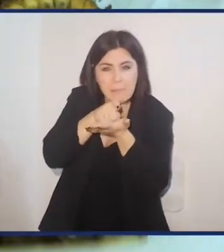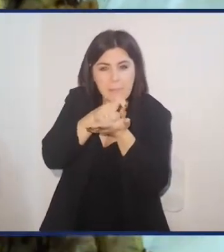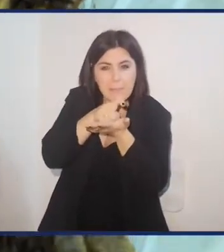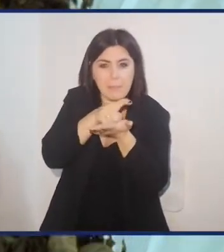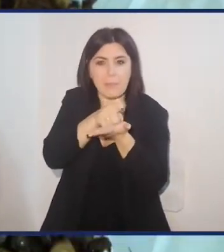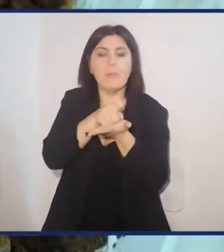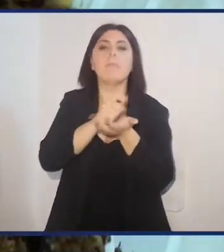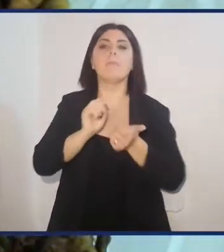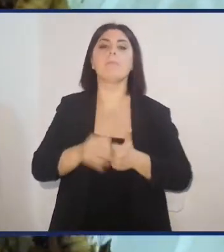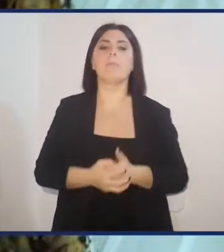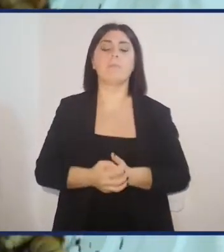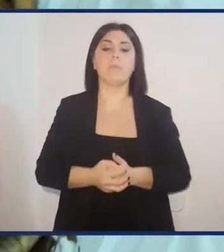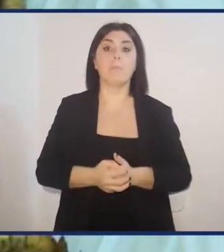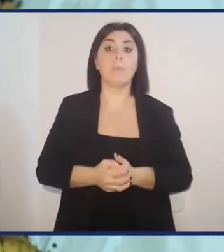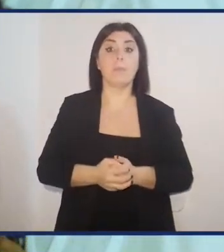molto attiva.